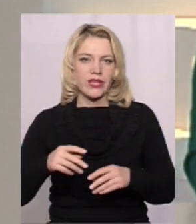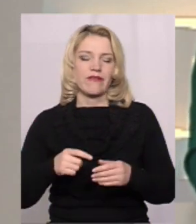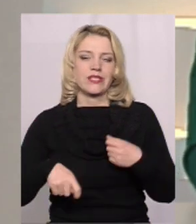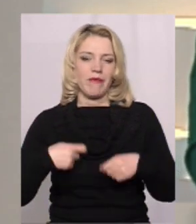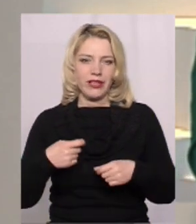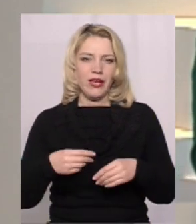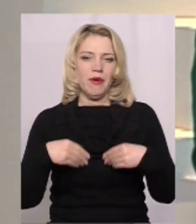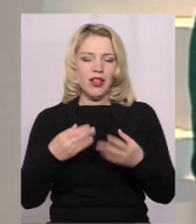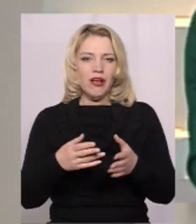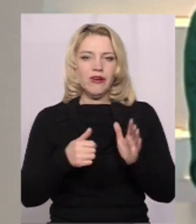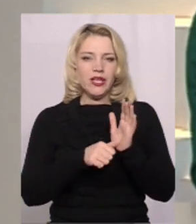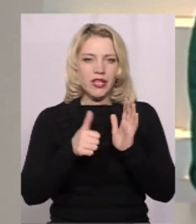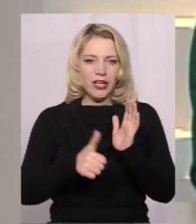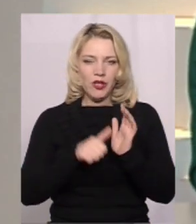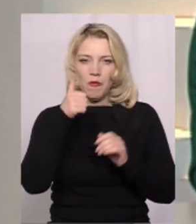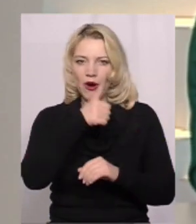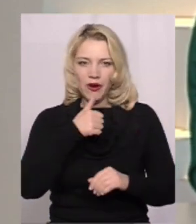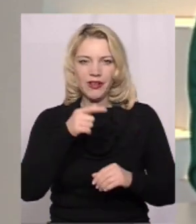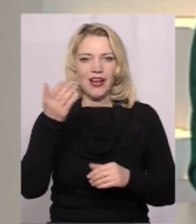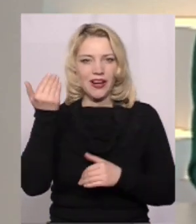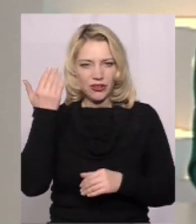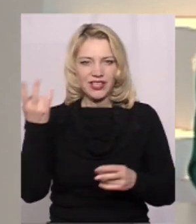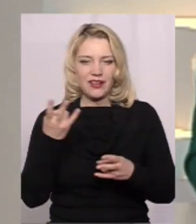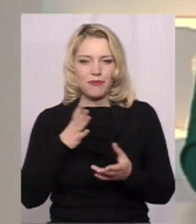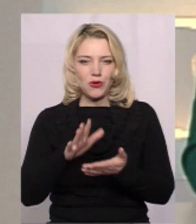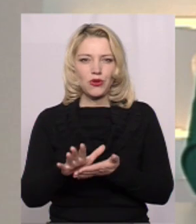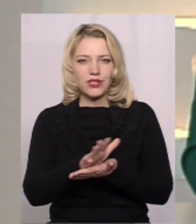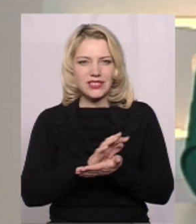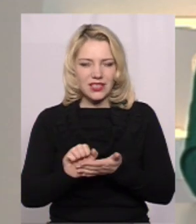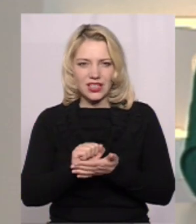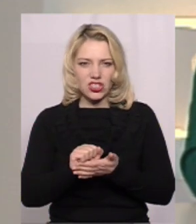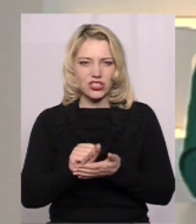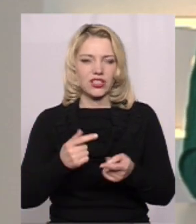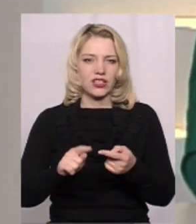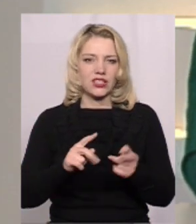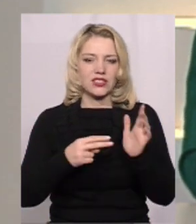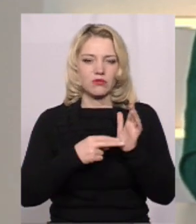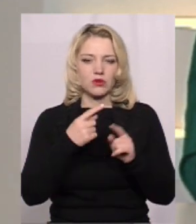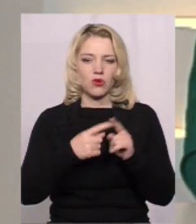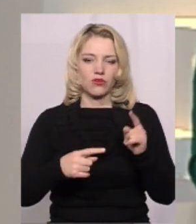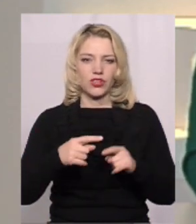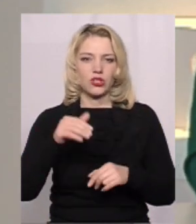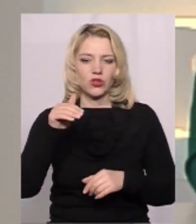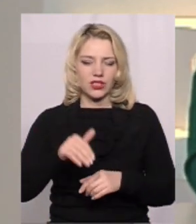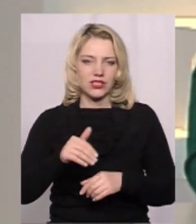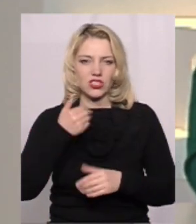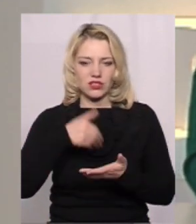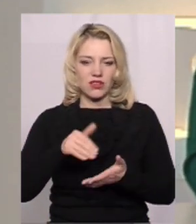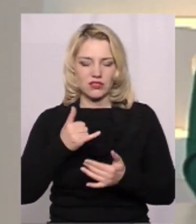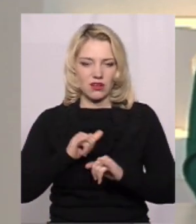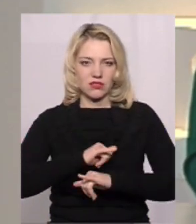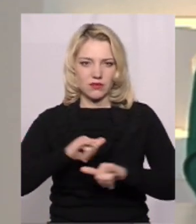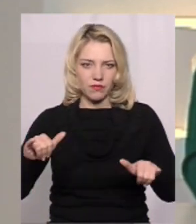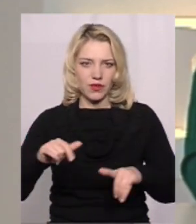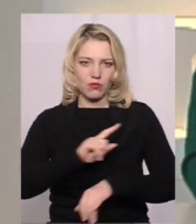понесені у 2016 році, а тоді довелось знищити 7,5 тисяч свиней Зараз нарощують потужності